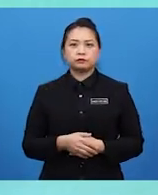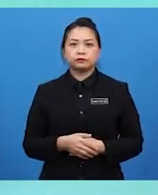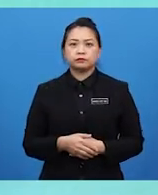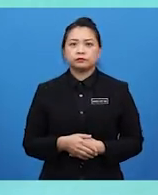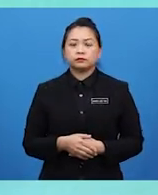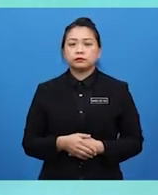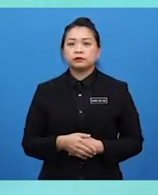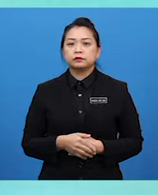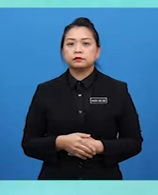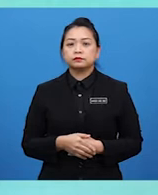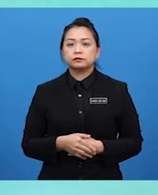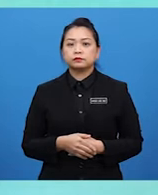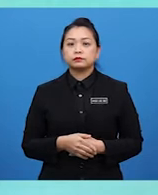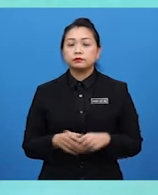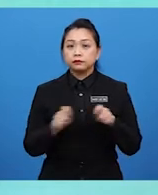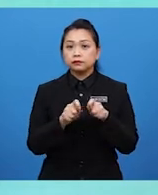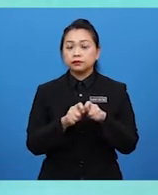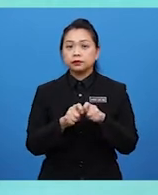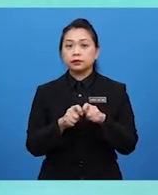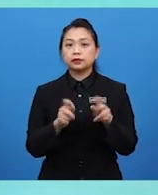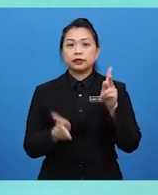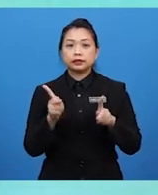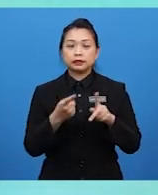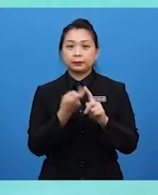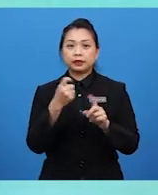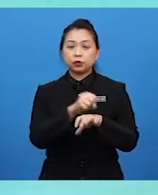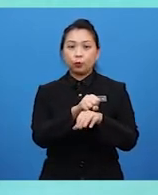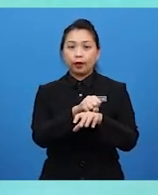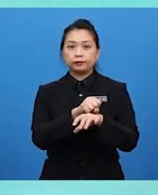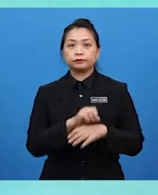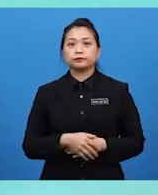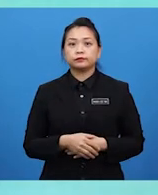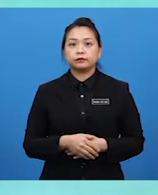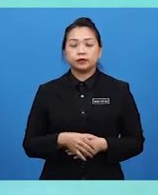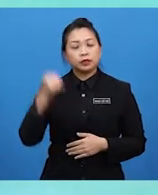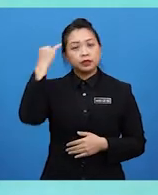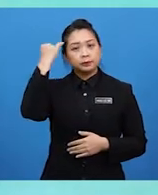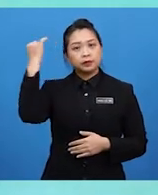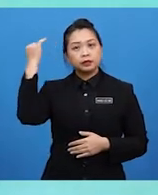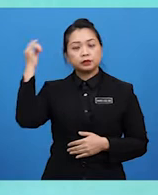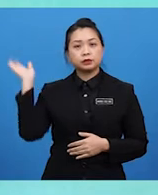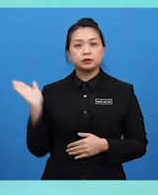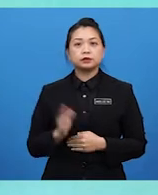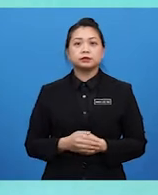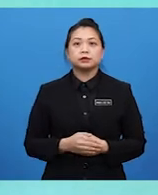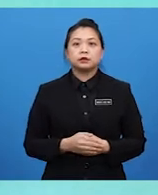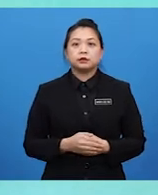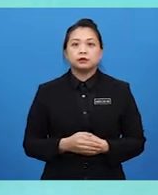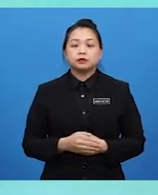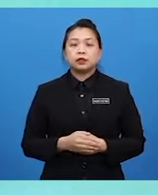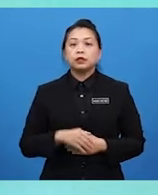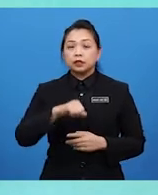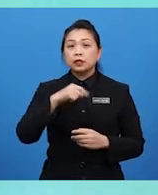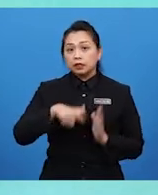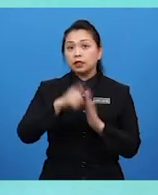penciptaan kereta yang direka daripada kumbang. Kreativiti imaginatif merupakan kreativiti yang kompleks.